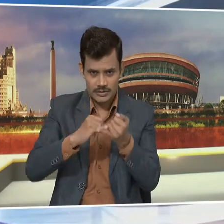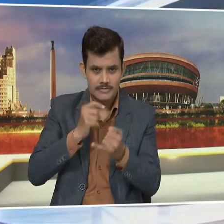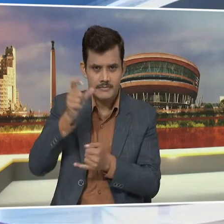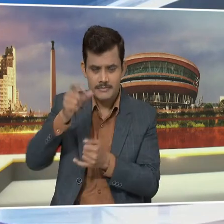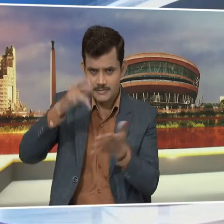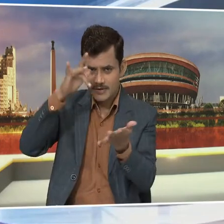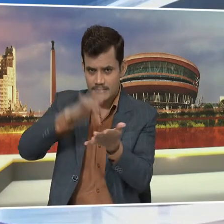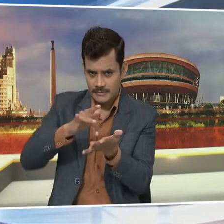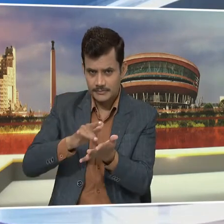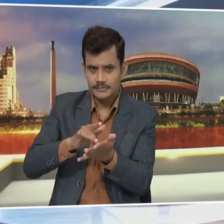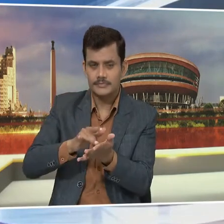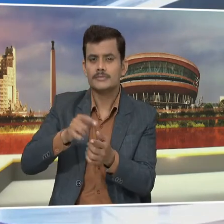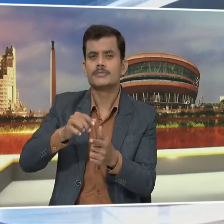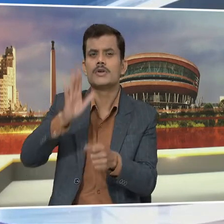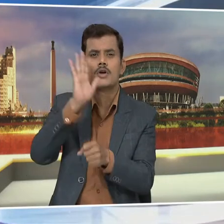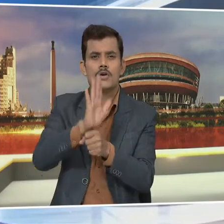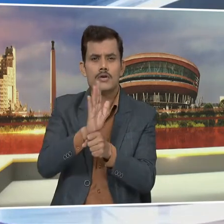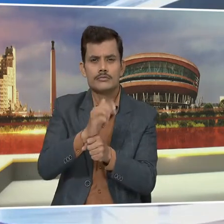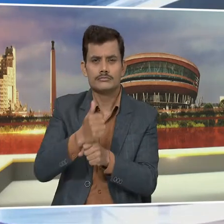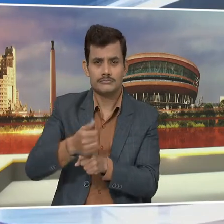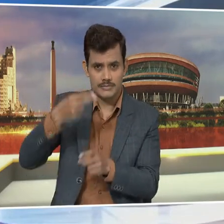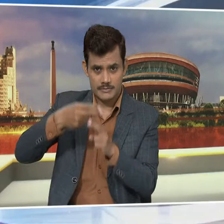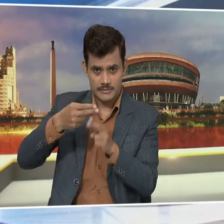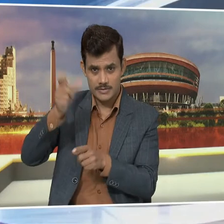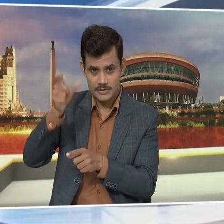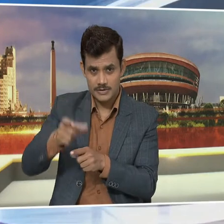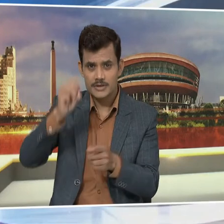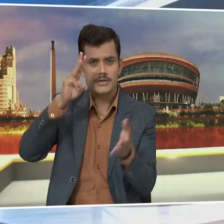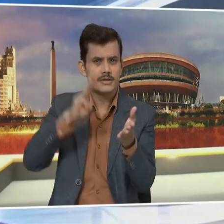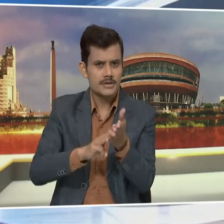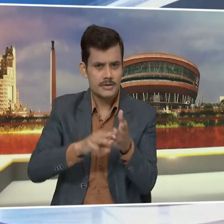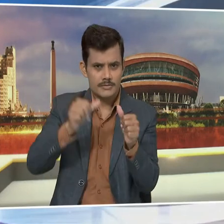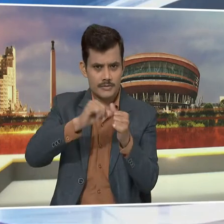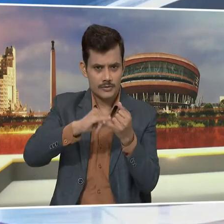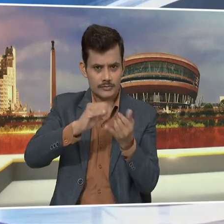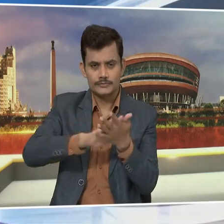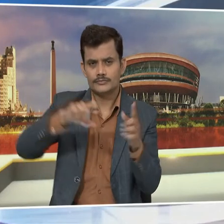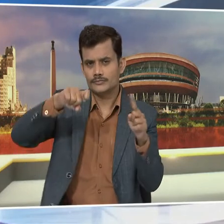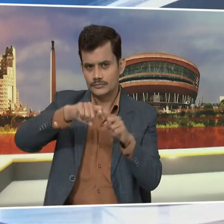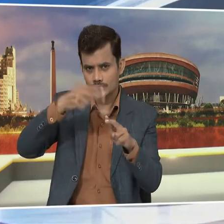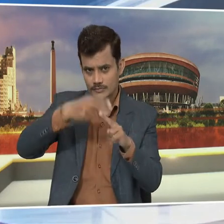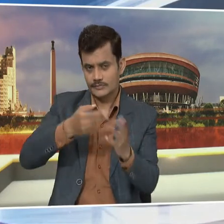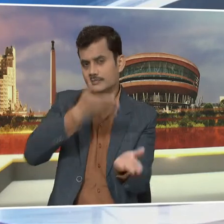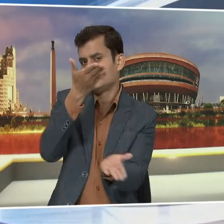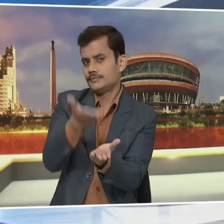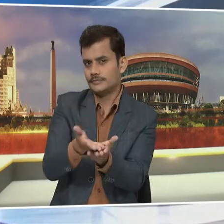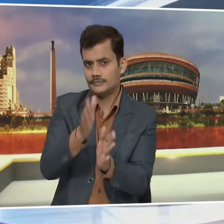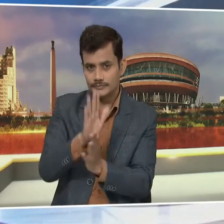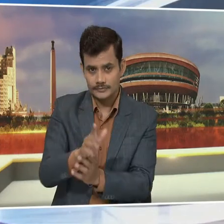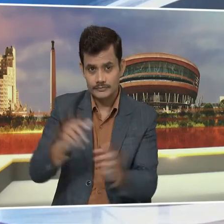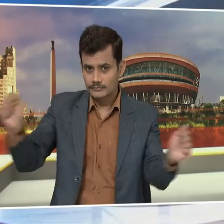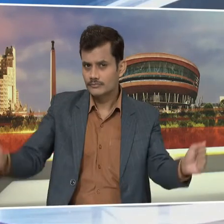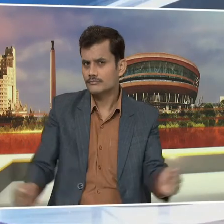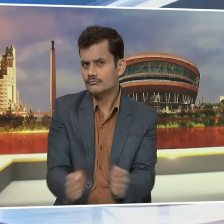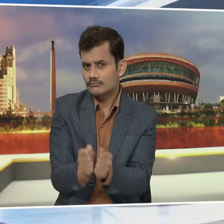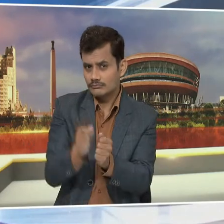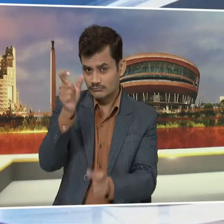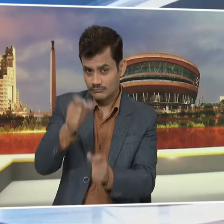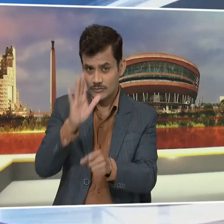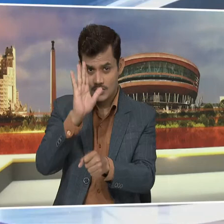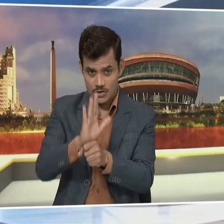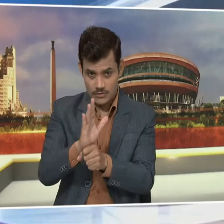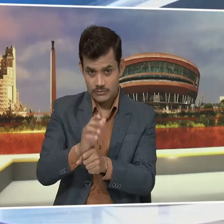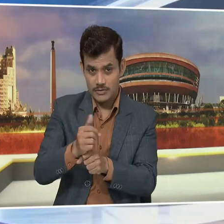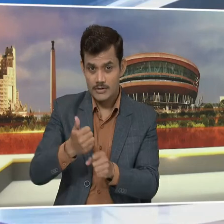विधानसभा सीट से कॉंग्रिस के प्रत्याशी सीम अशोक गहलोत अपना नामांकन भरेंगे उनके समर्थन में कॉंग्रिस